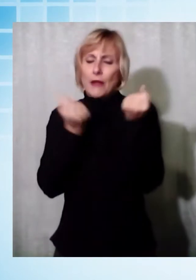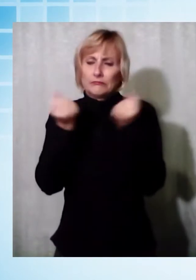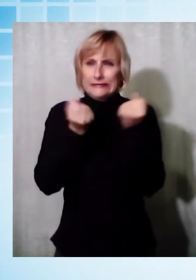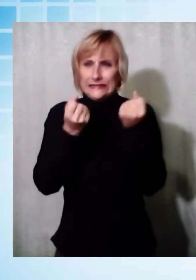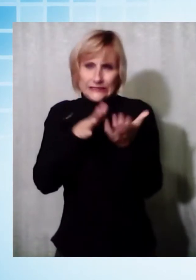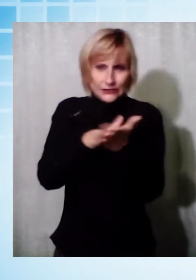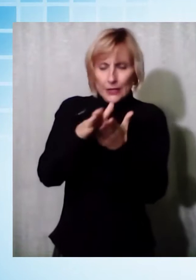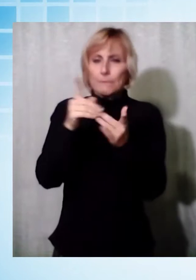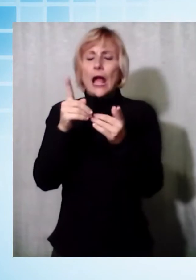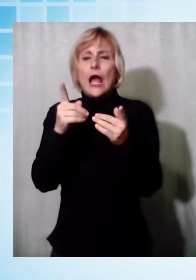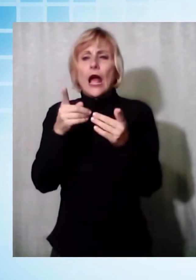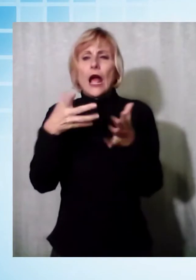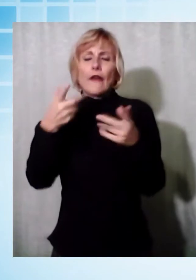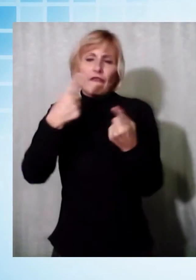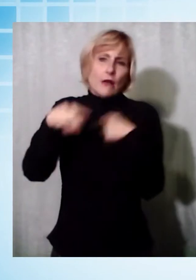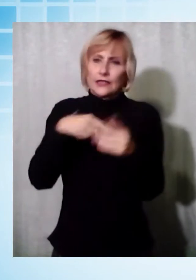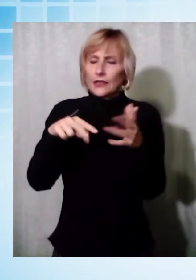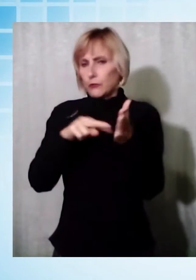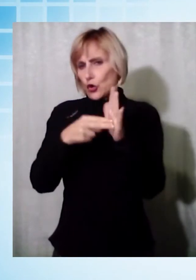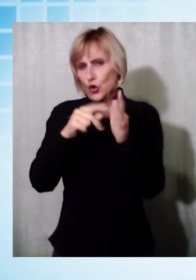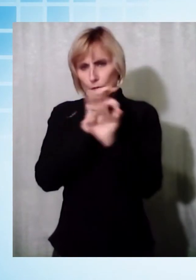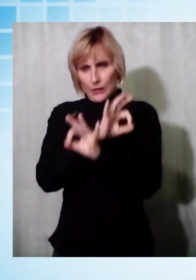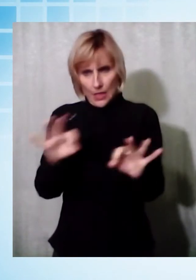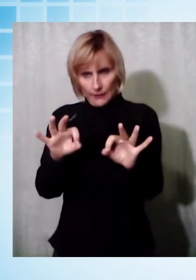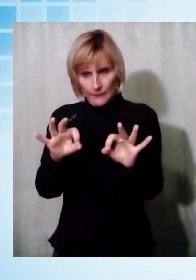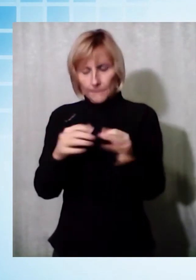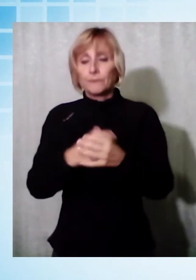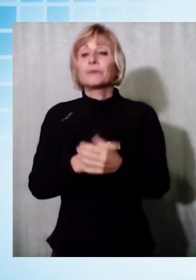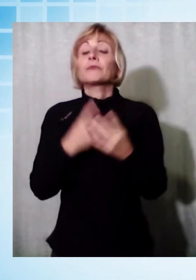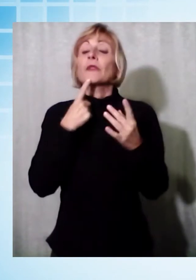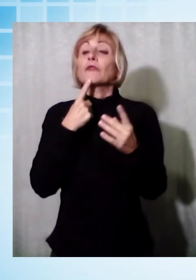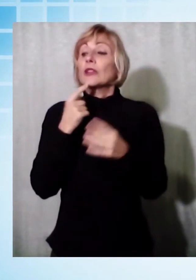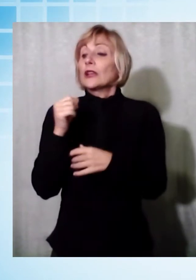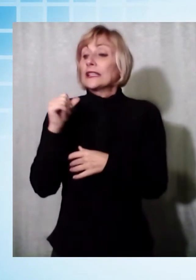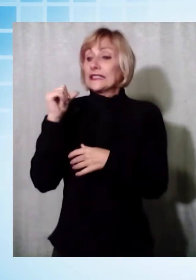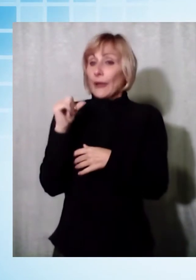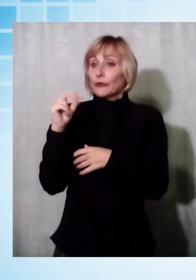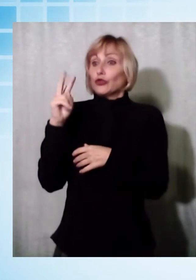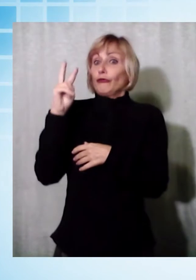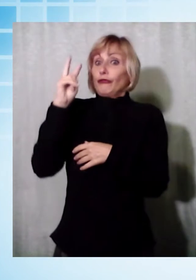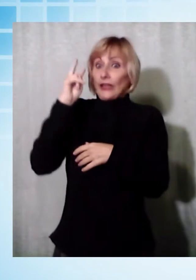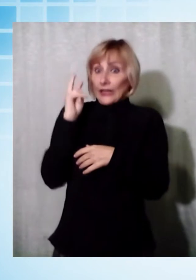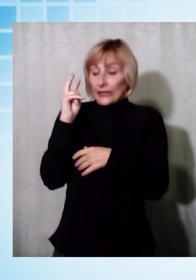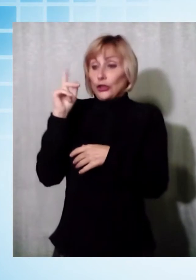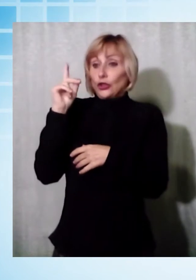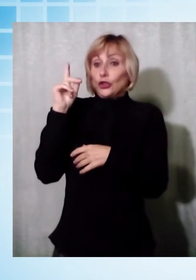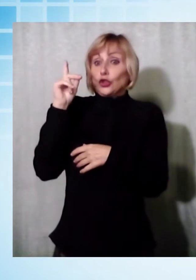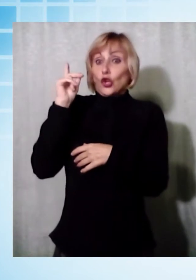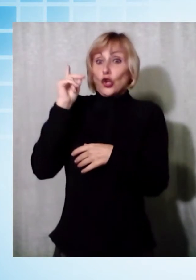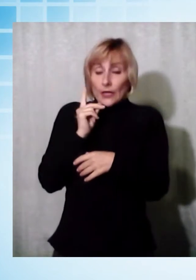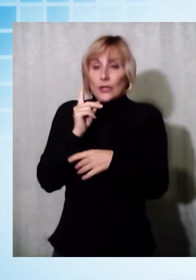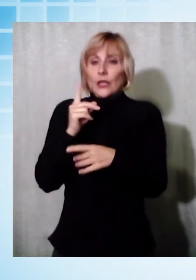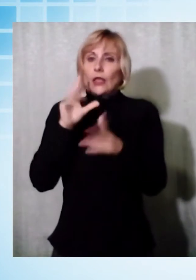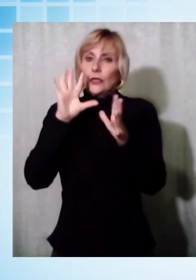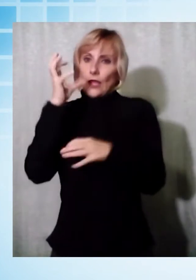problemi alla viabilità. La Grandine è arrivata dopo un weekend pesantemente segnato dal maltempo. La pioggia e il vento hanno creato